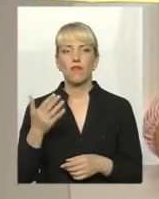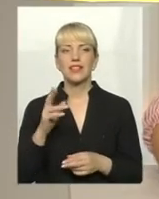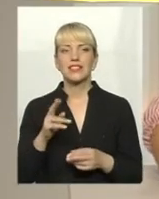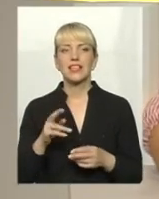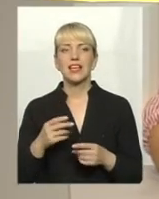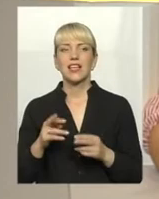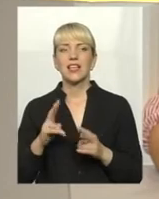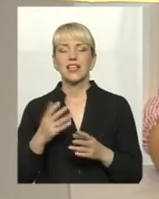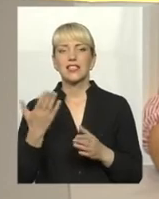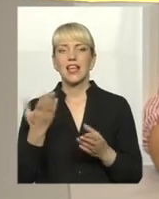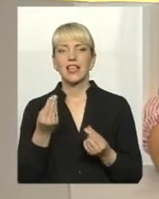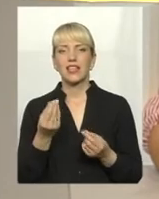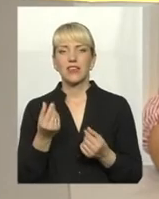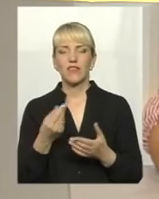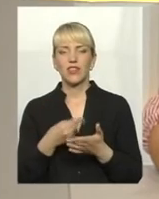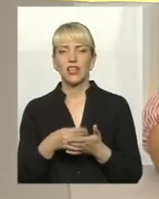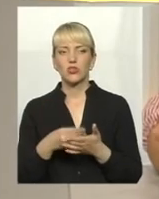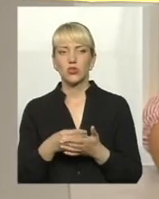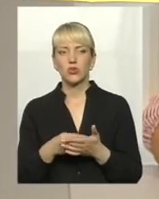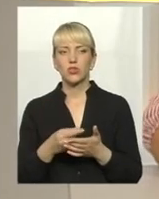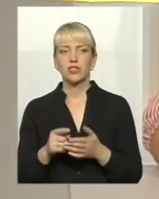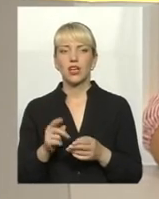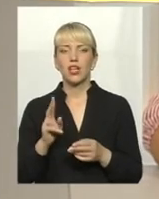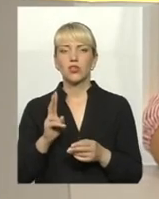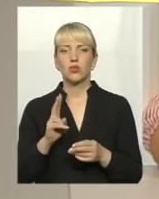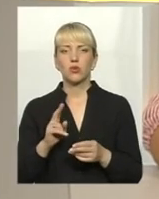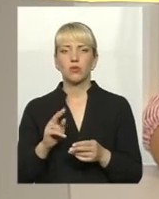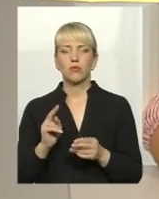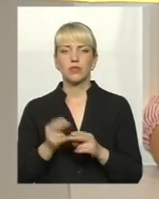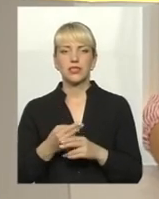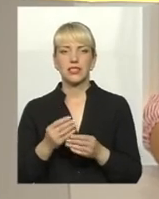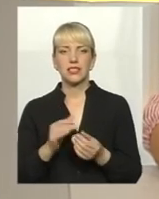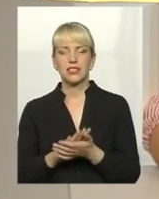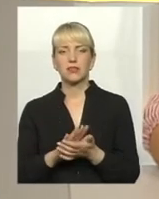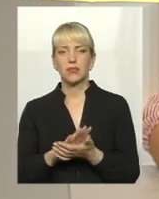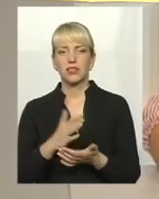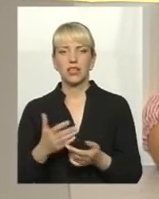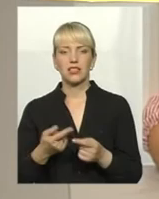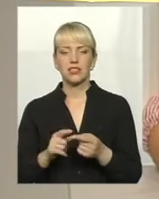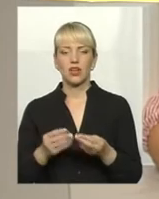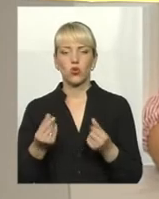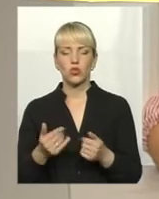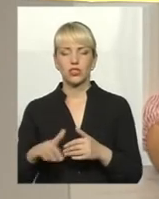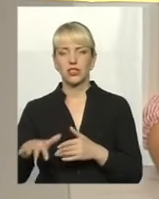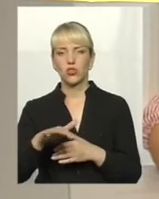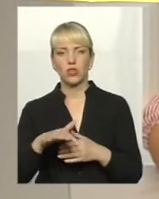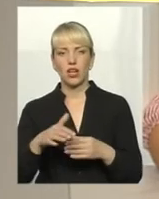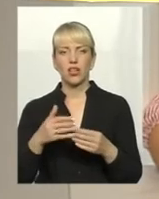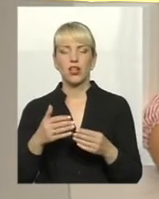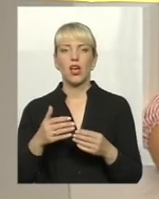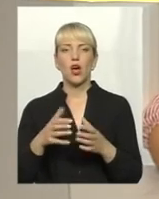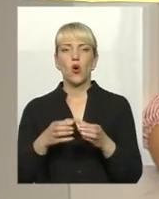за який рахунок фінансується все ж таки позбавлення від сміття. Це кошти територіальної громади. Звідки